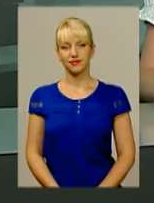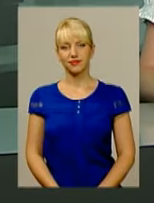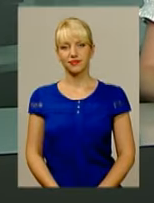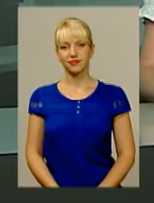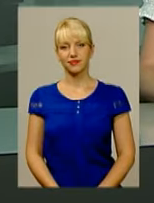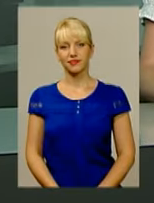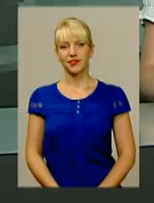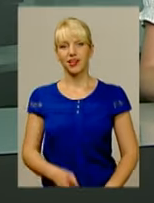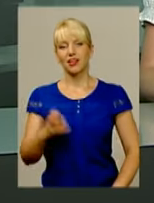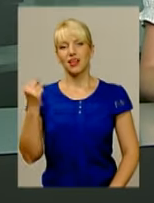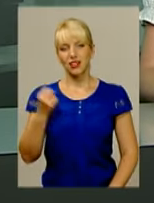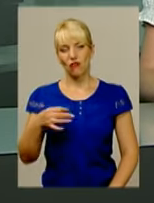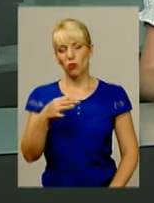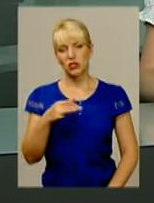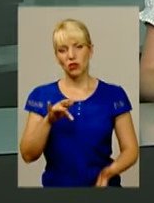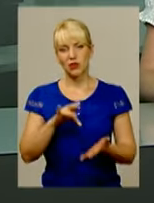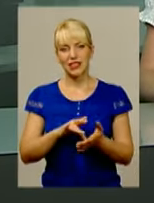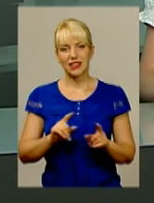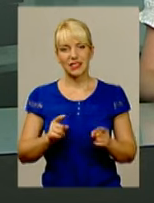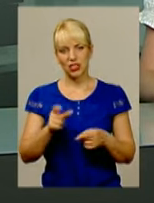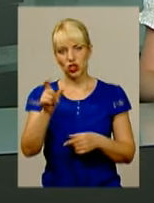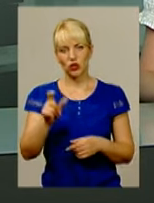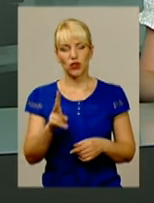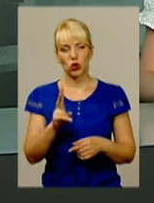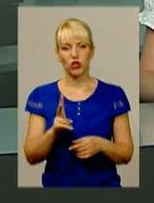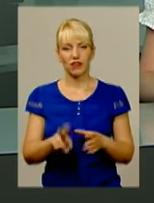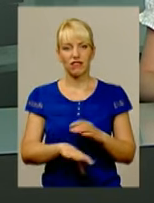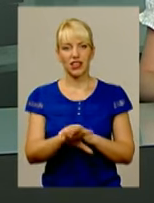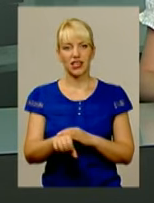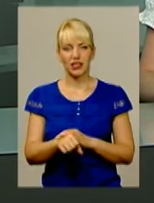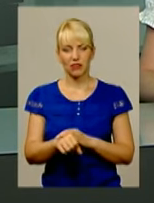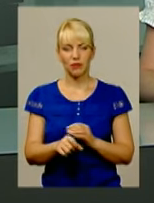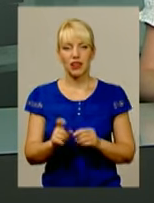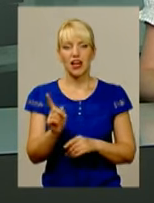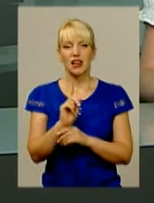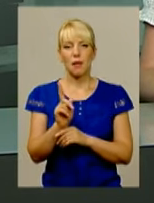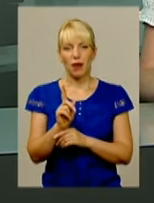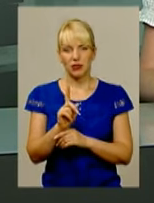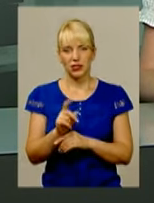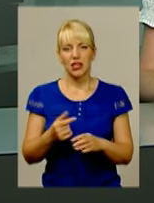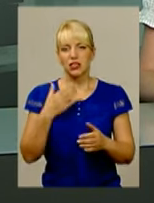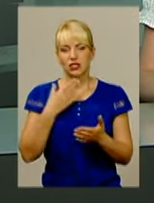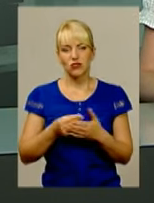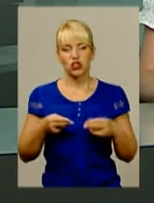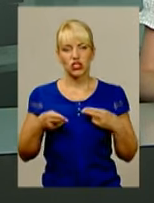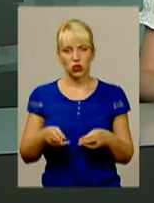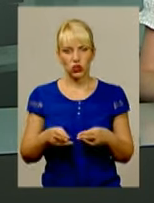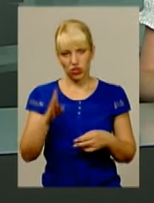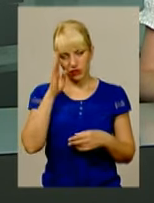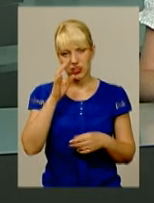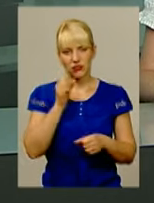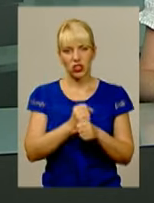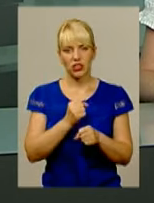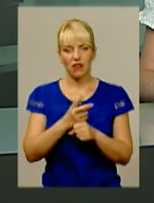На тижні в обласному центрі затримали чоловіка, котрий викрадав лампадки. Свої злочини він вчиняв на